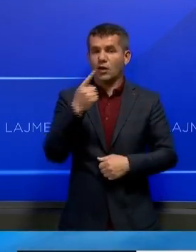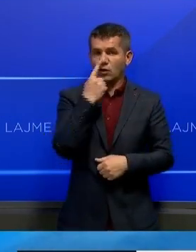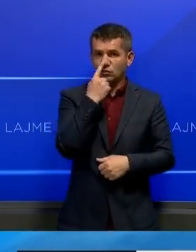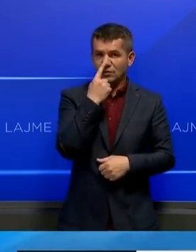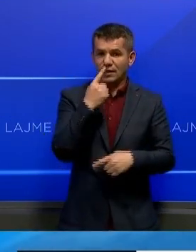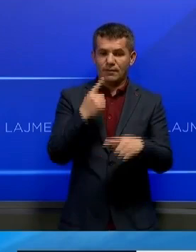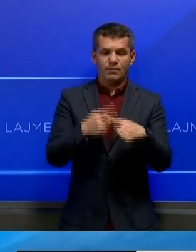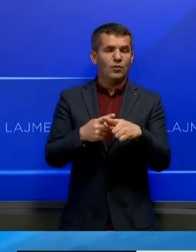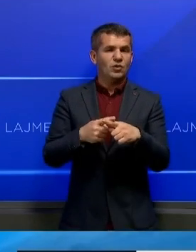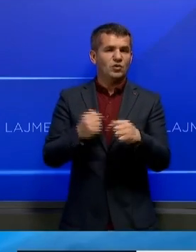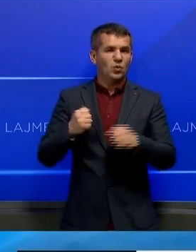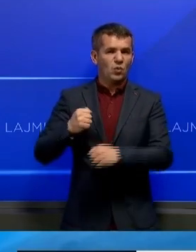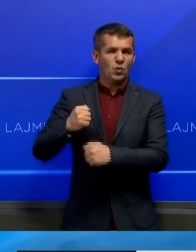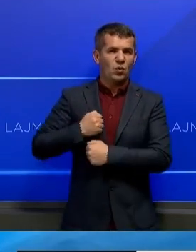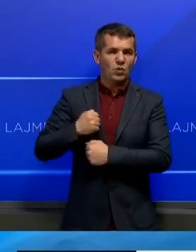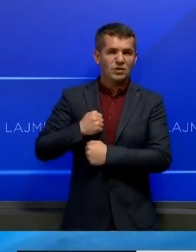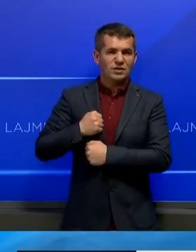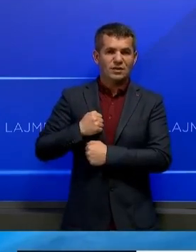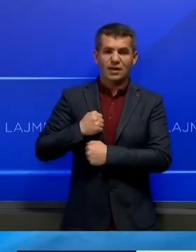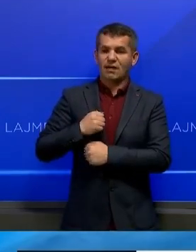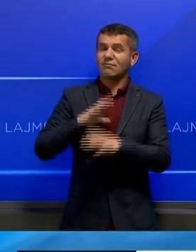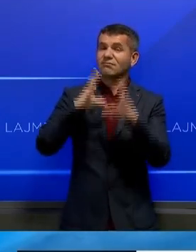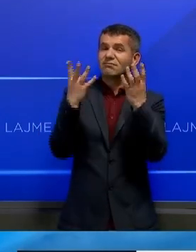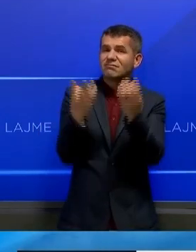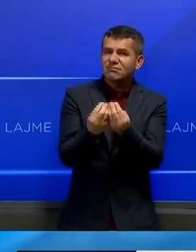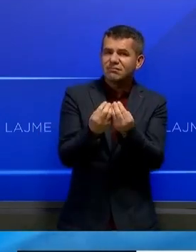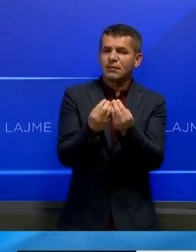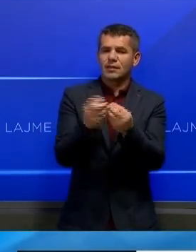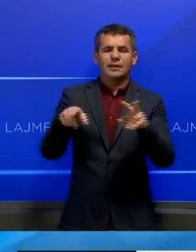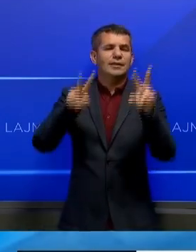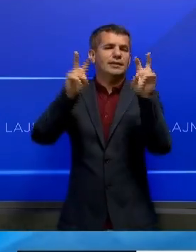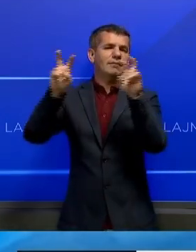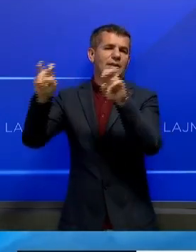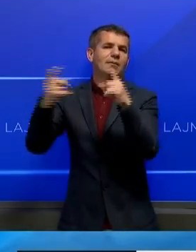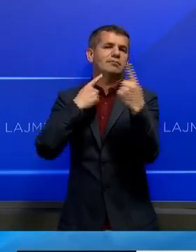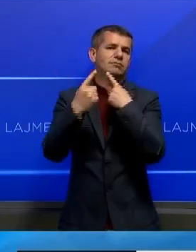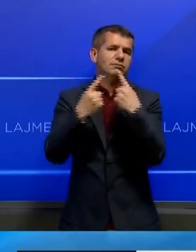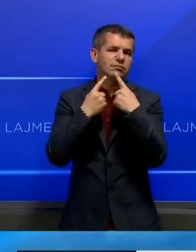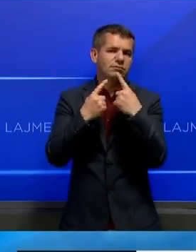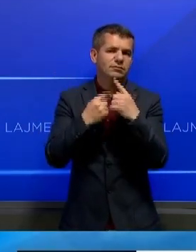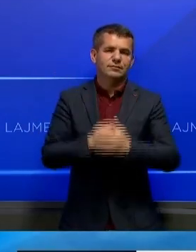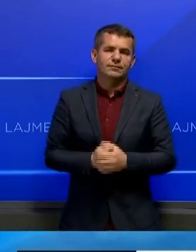të Natos nga Afganistani do të jenë gjithashtu tema në randin e ditës.